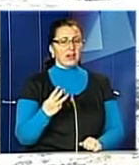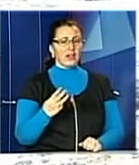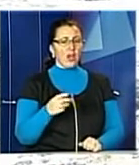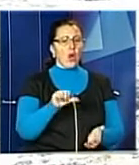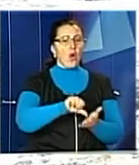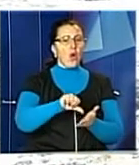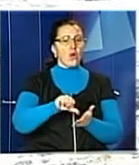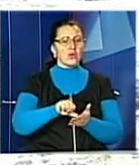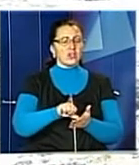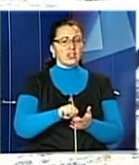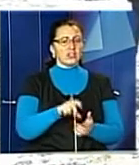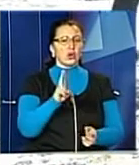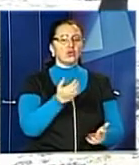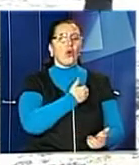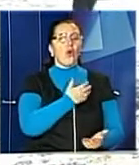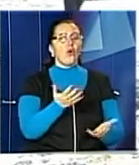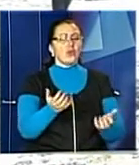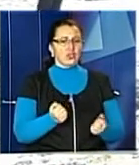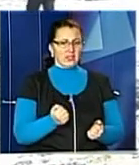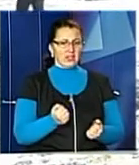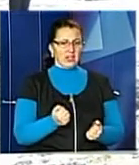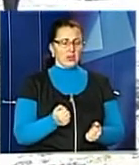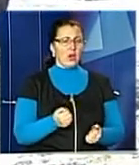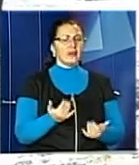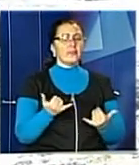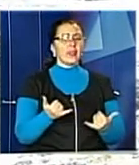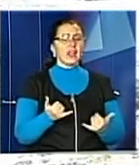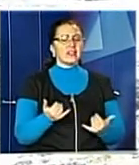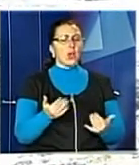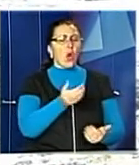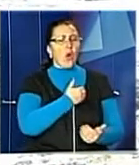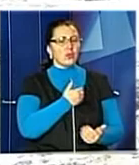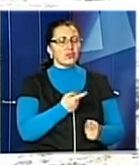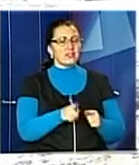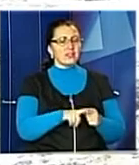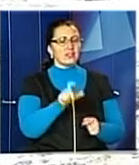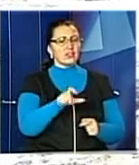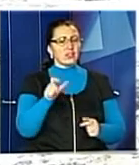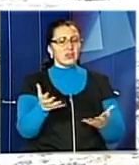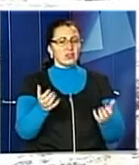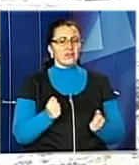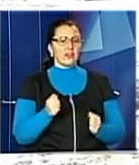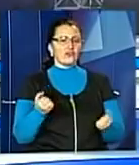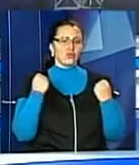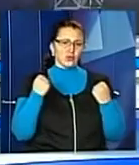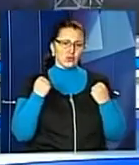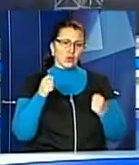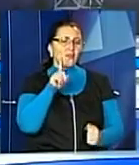Більшість з них націлені на усиновлення дітей молодшого віку, щоб діти були не в родинних групах і діти були здоровенькі.